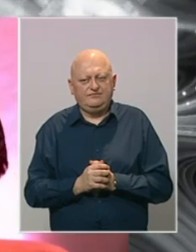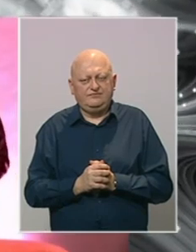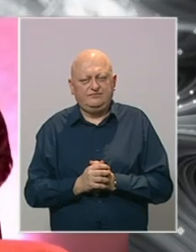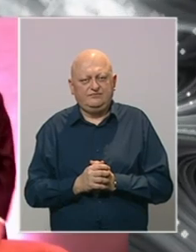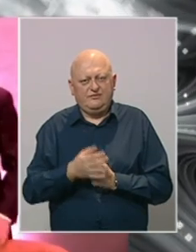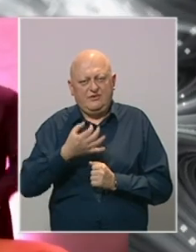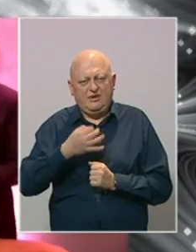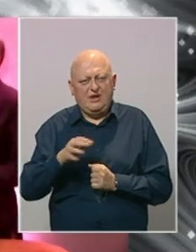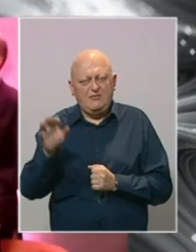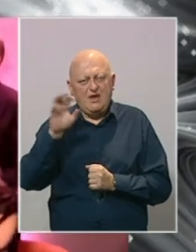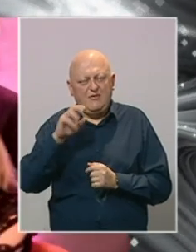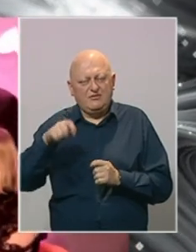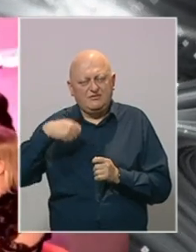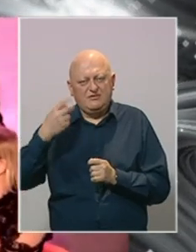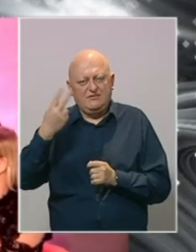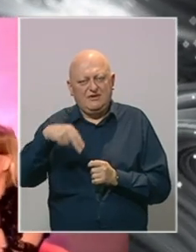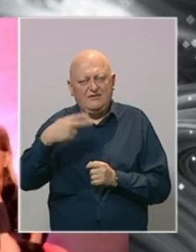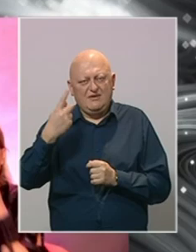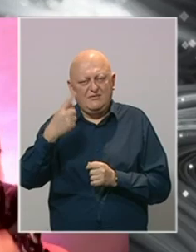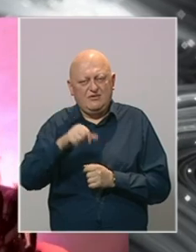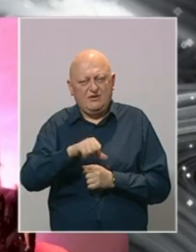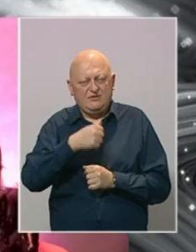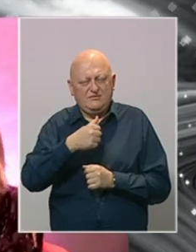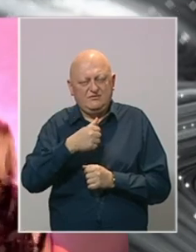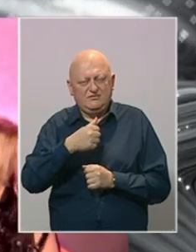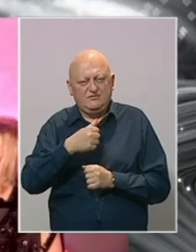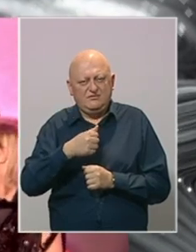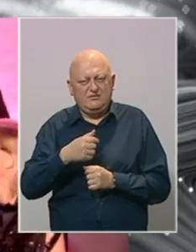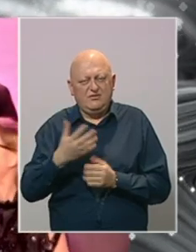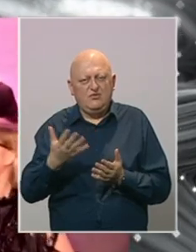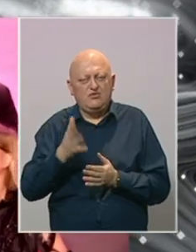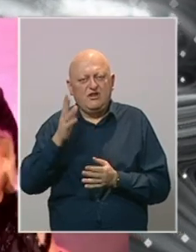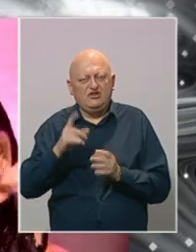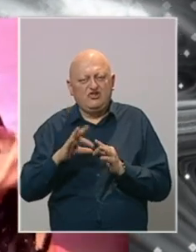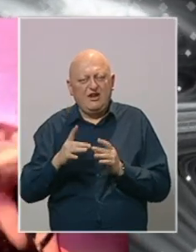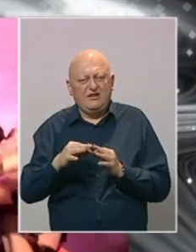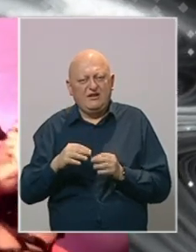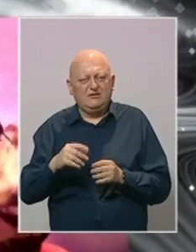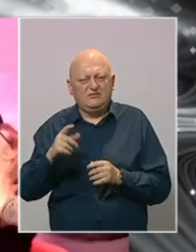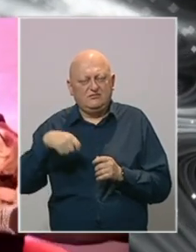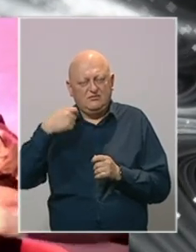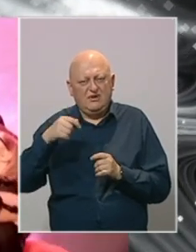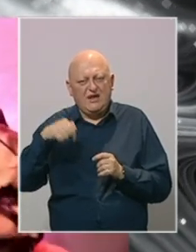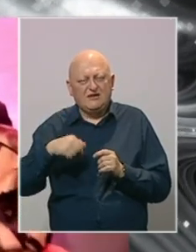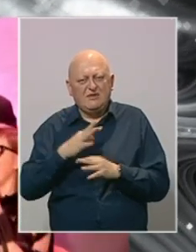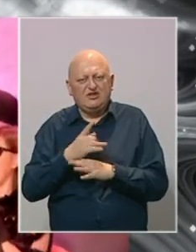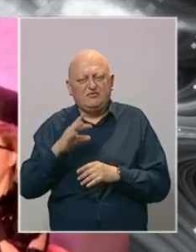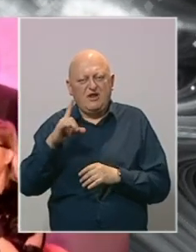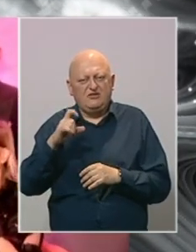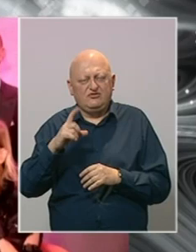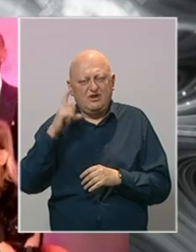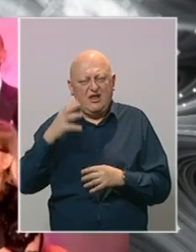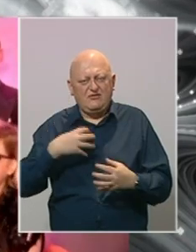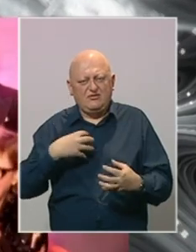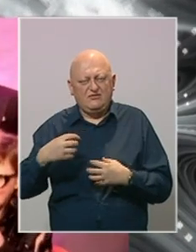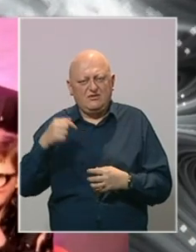Najbolji evropski film 2021. godine je film Kvo Vadis Aida, režisirke Jasmile Žbanić. Glavna